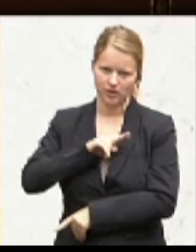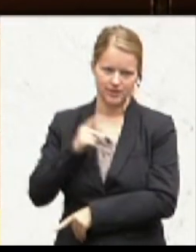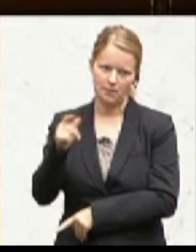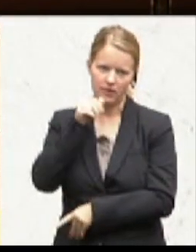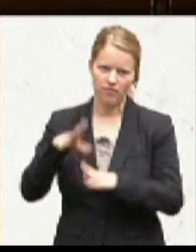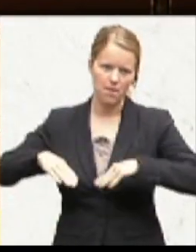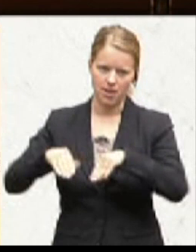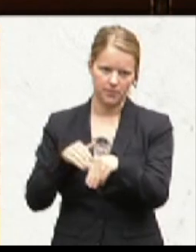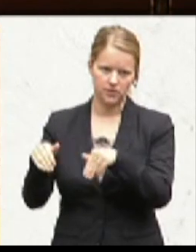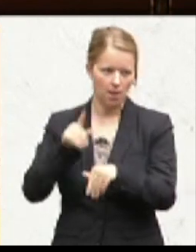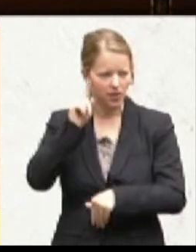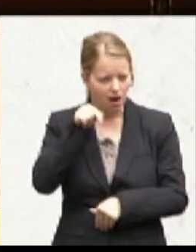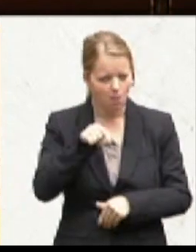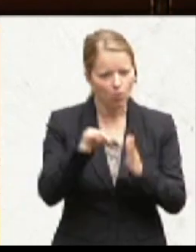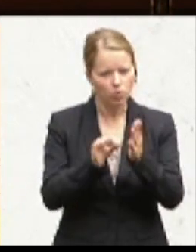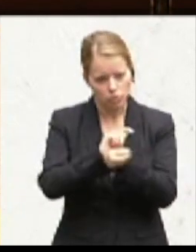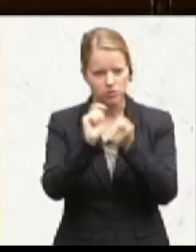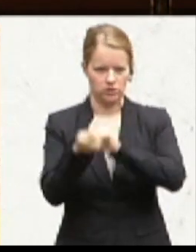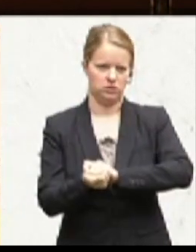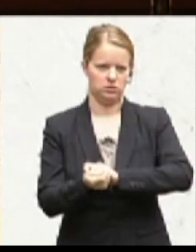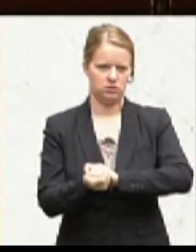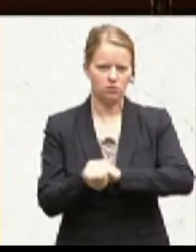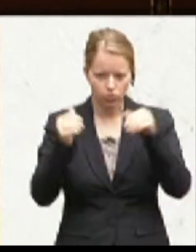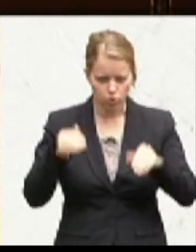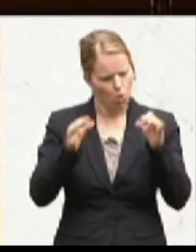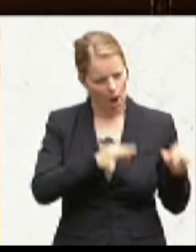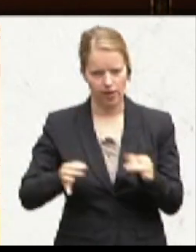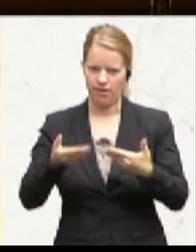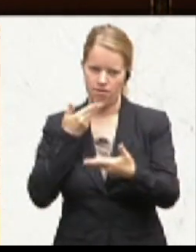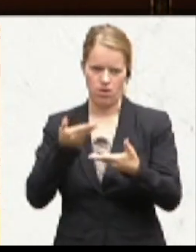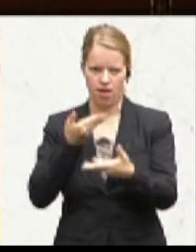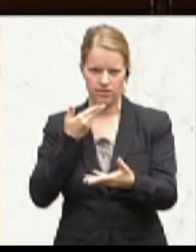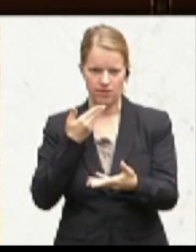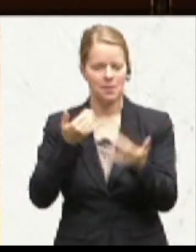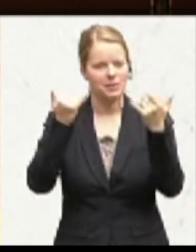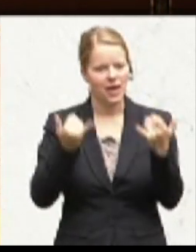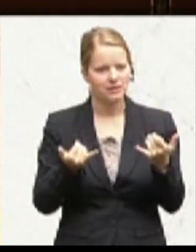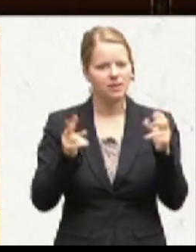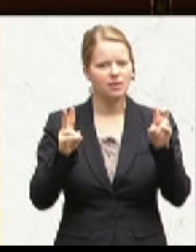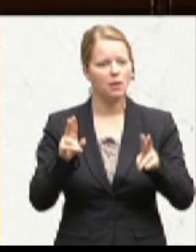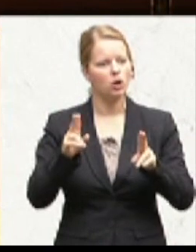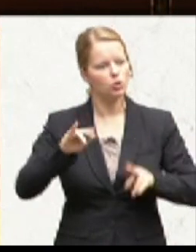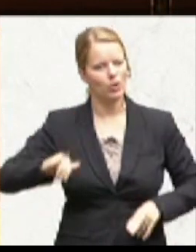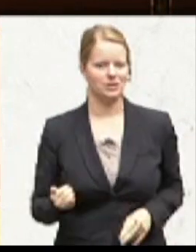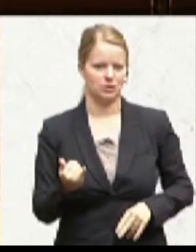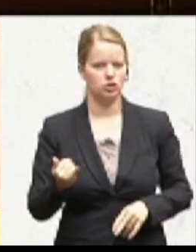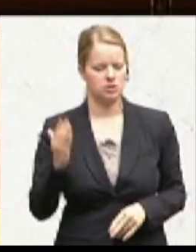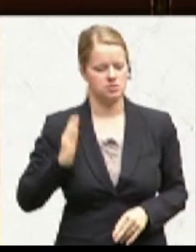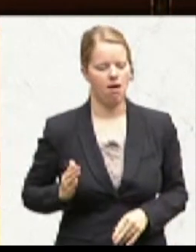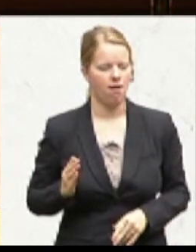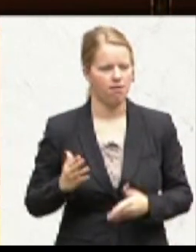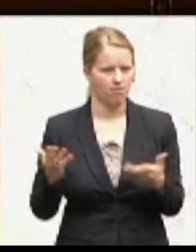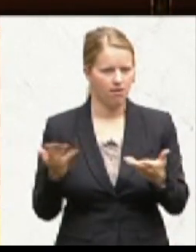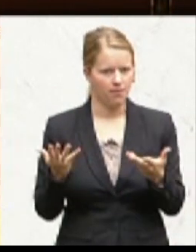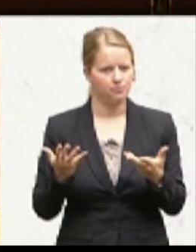gegeben und da müssen wir uns auch ordentlich darüber unterhalten. Aber jetzt zur juristischen Seite und zum Themenpunkt der gemeinsamen Absorge. Es gibt bis